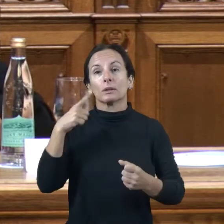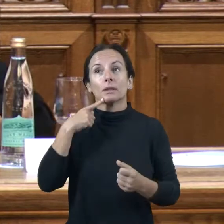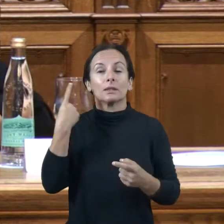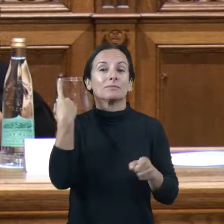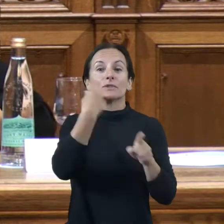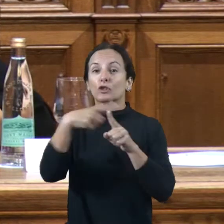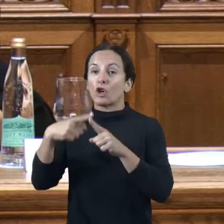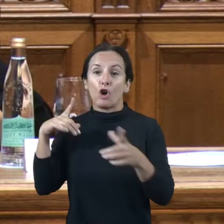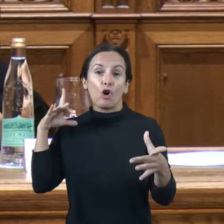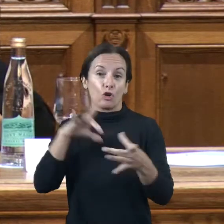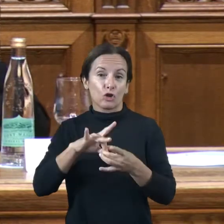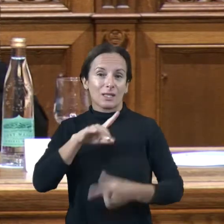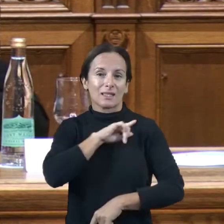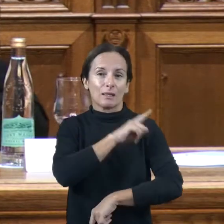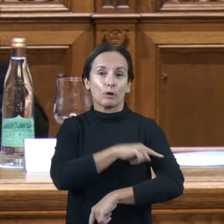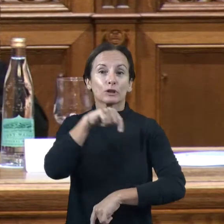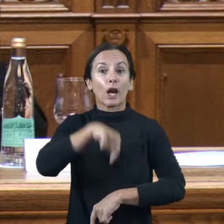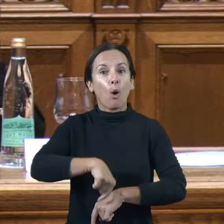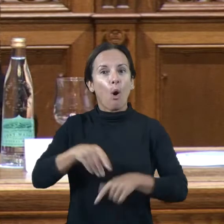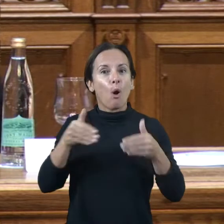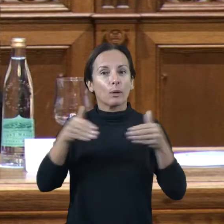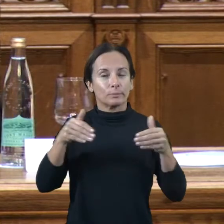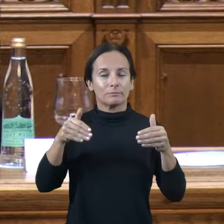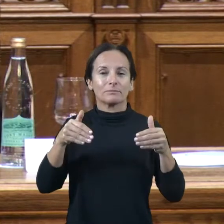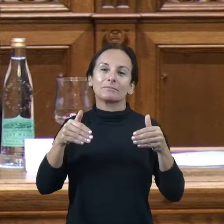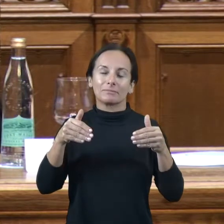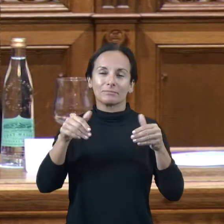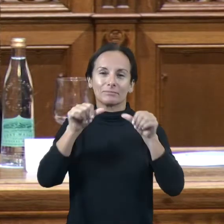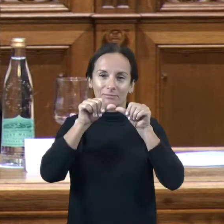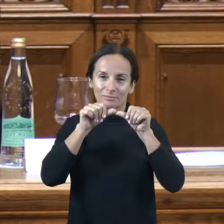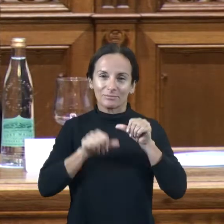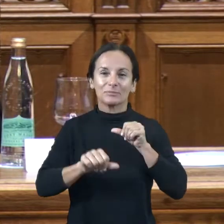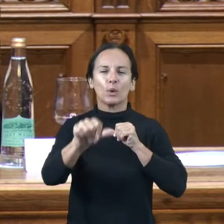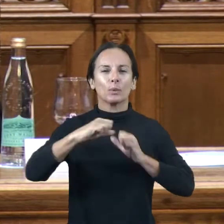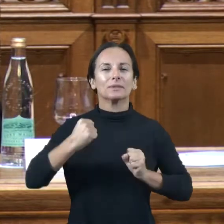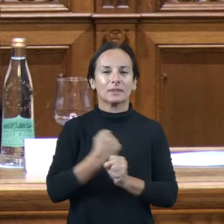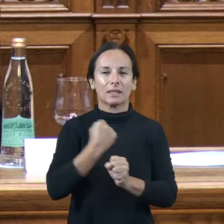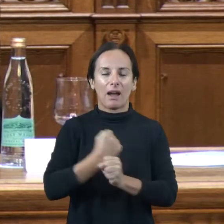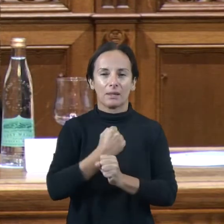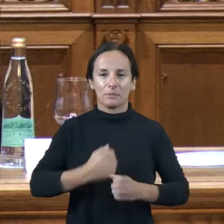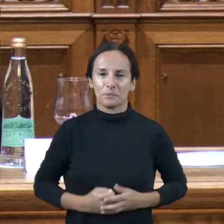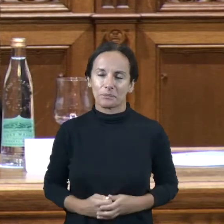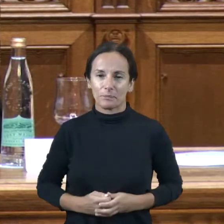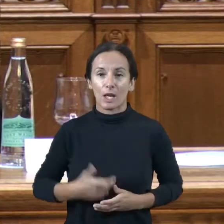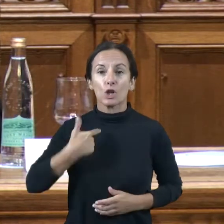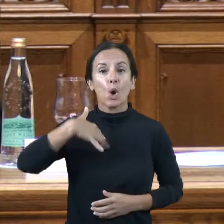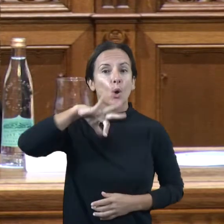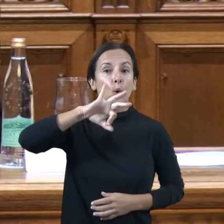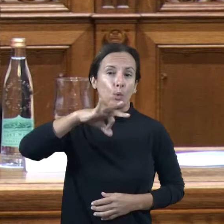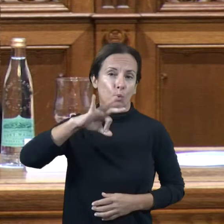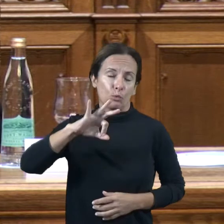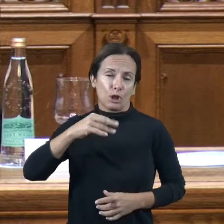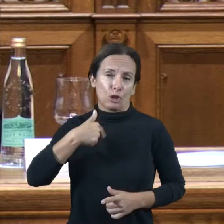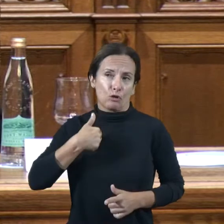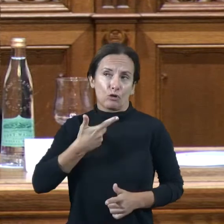'esport i que, a partir d'avui, que se constitueix, serà un camí de feina. Jo, l'única, una de les coses